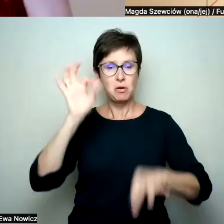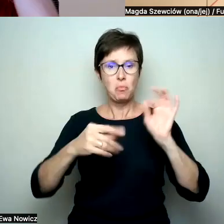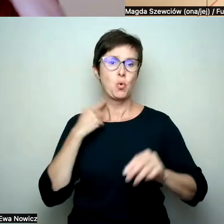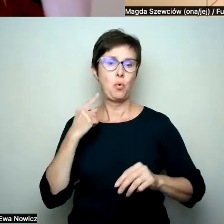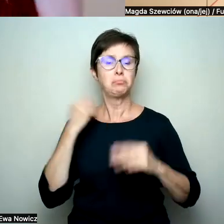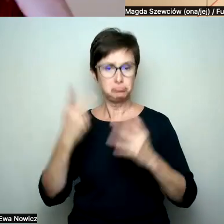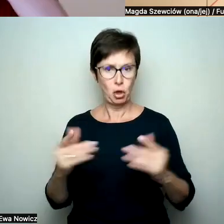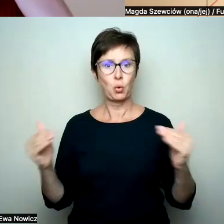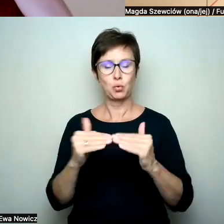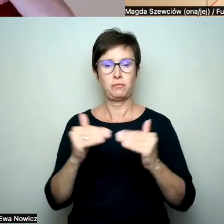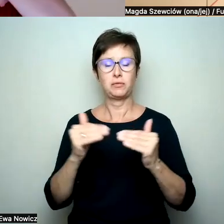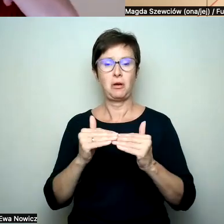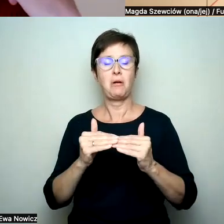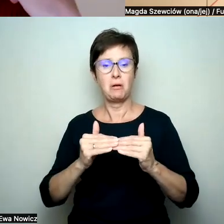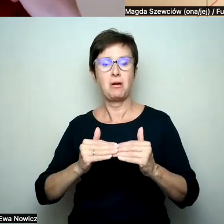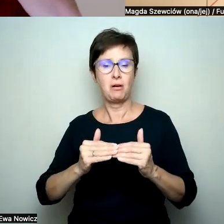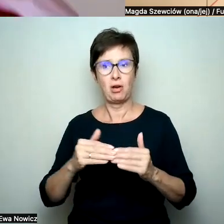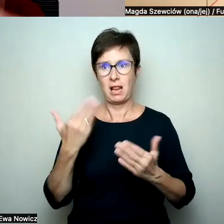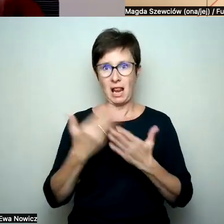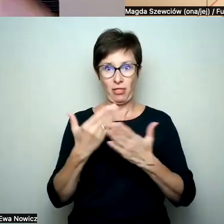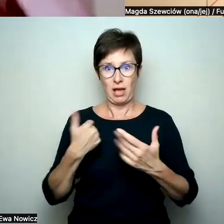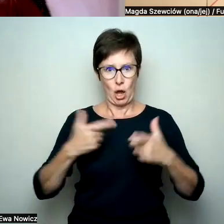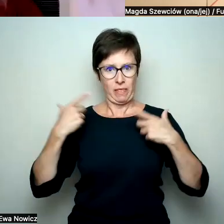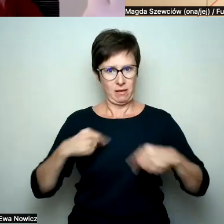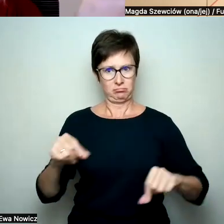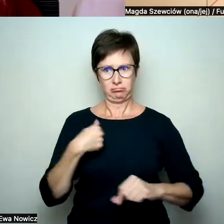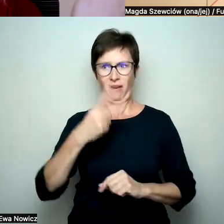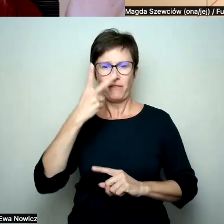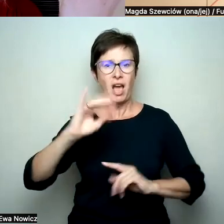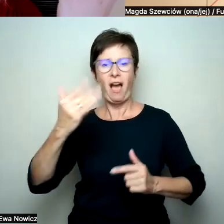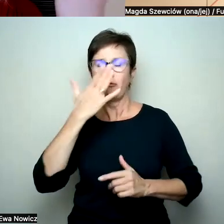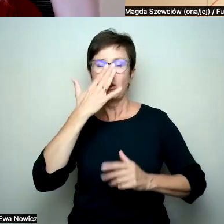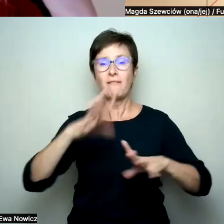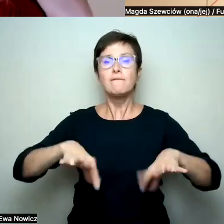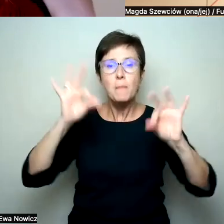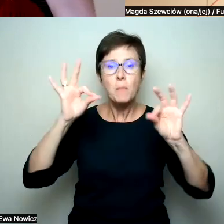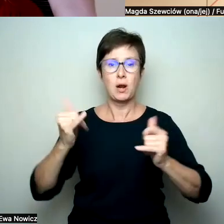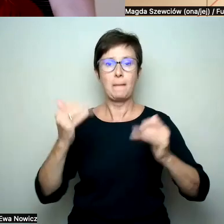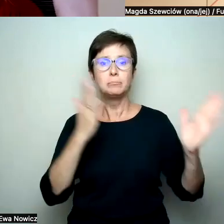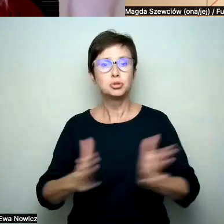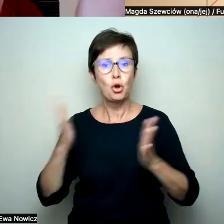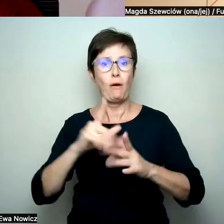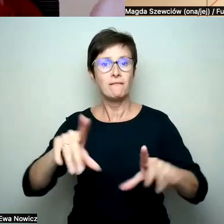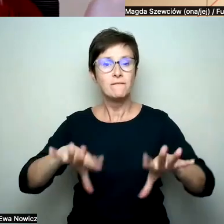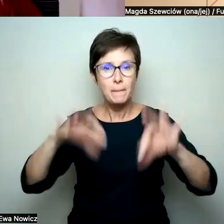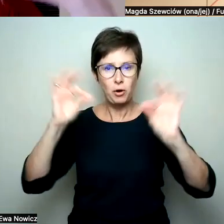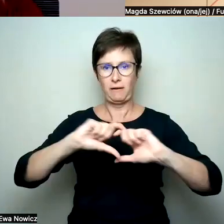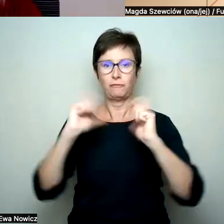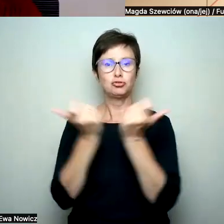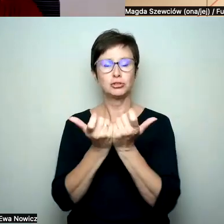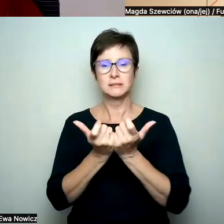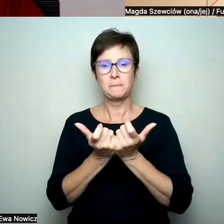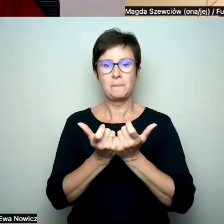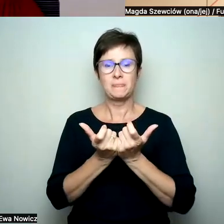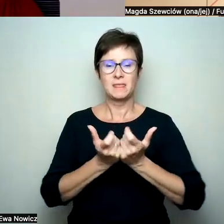z pierwszej ręki, jak wyglądały te wybory, przygotowywania do tych wyborów. Widziałam wszystkie akcje, które na